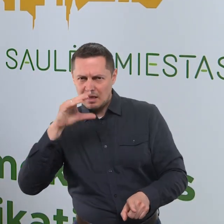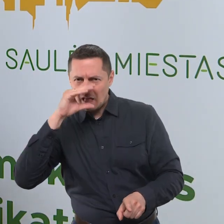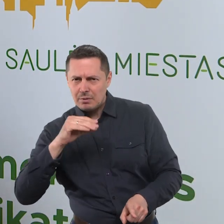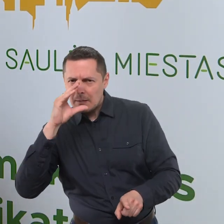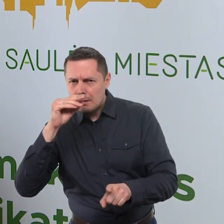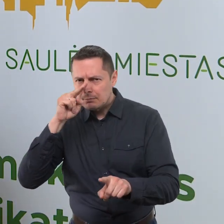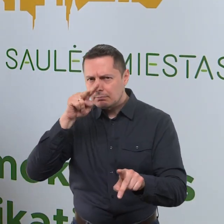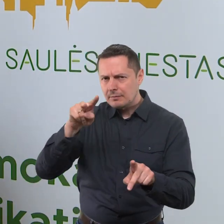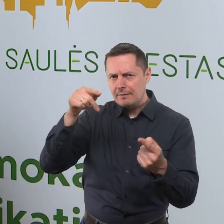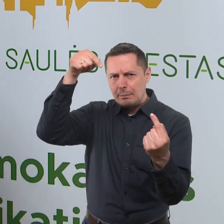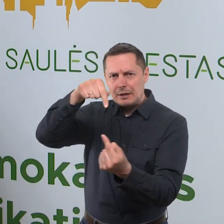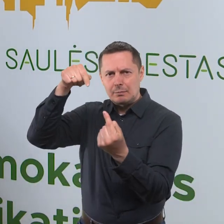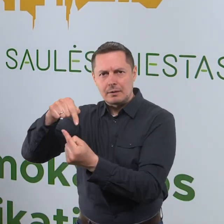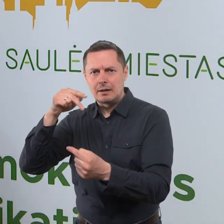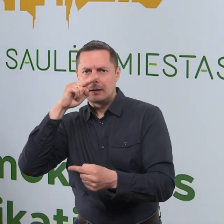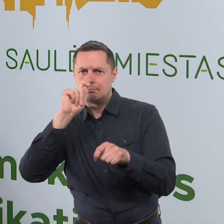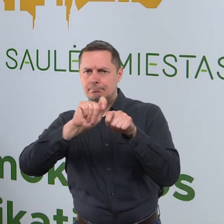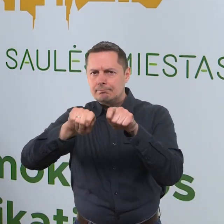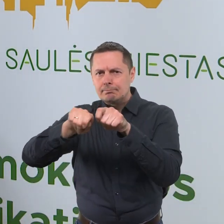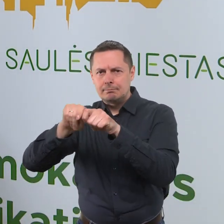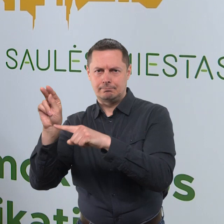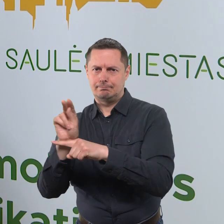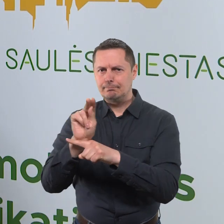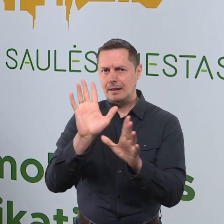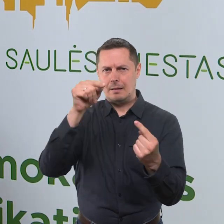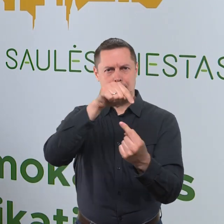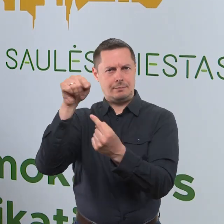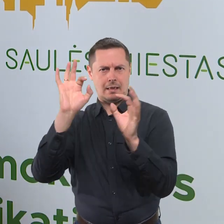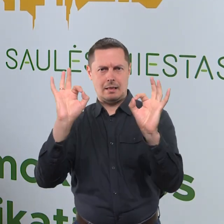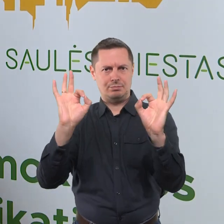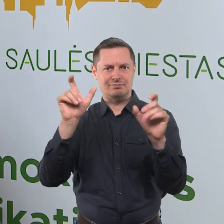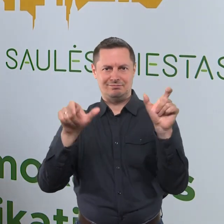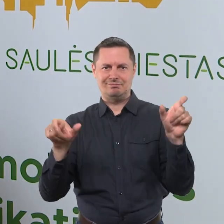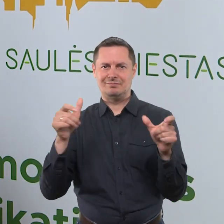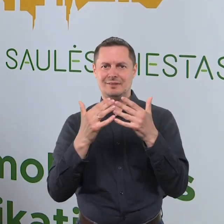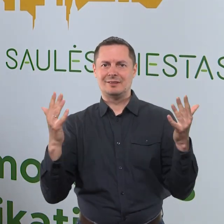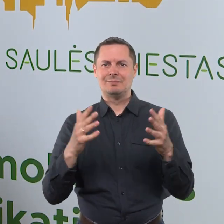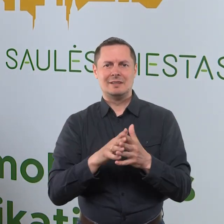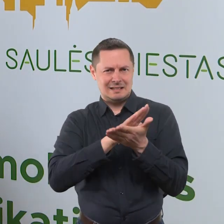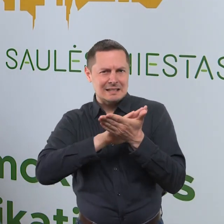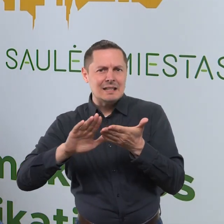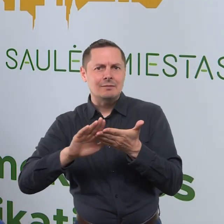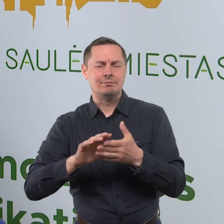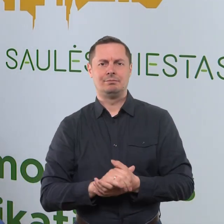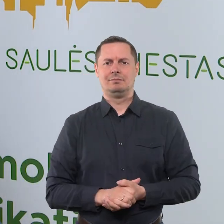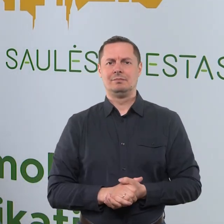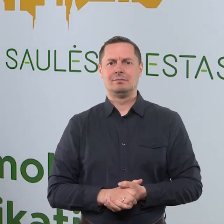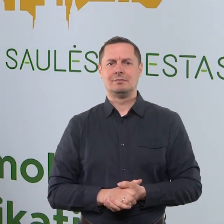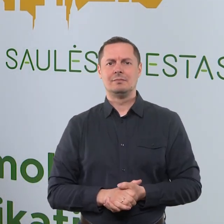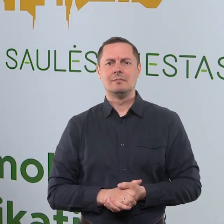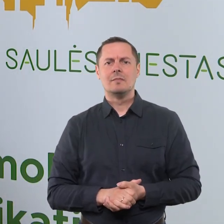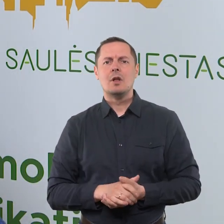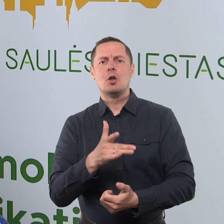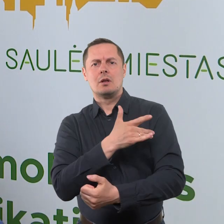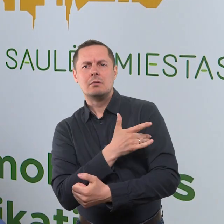mankštintis, tam tikras mankštos technikas, įgūdžius, kaip stiprinti